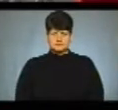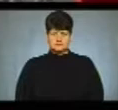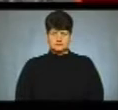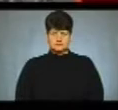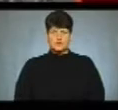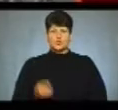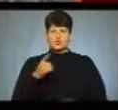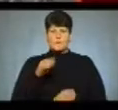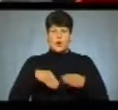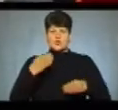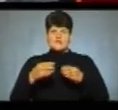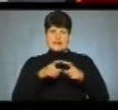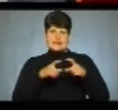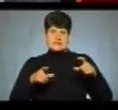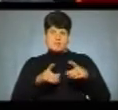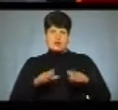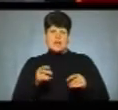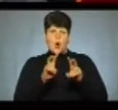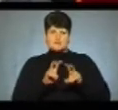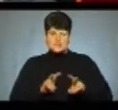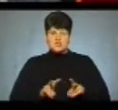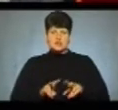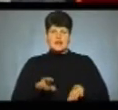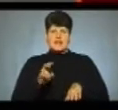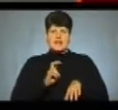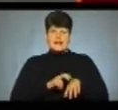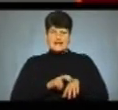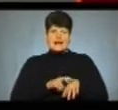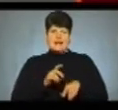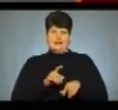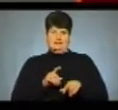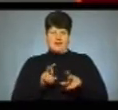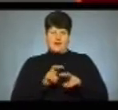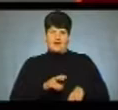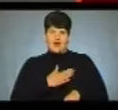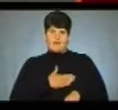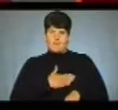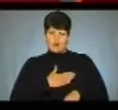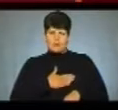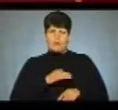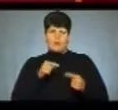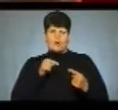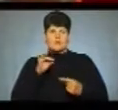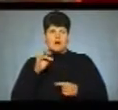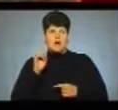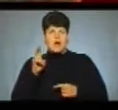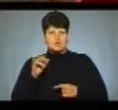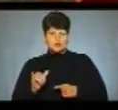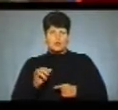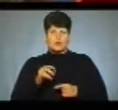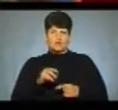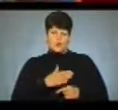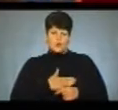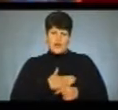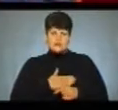У Тернополі роздавали запрошення на обстеження до лікаря-мамолога. Це робили учасники акції «Жінки проти раку грудей». Тернопільська